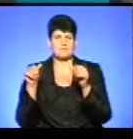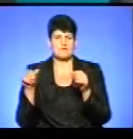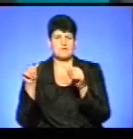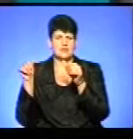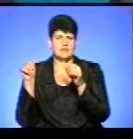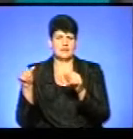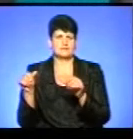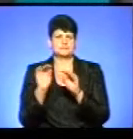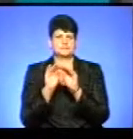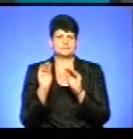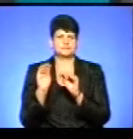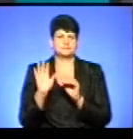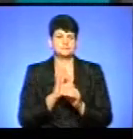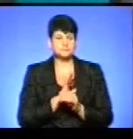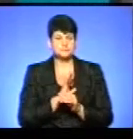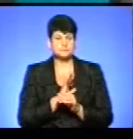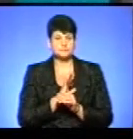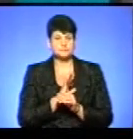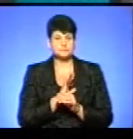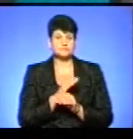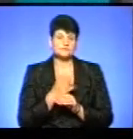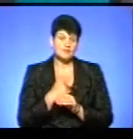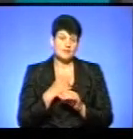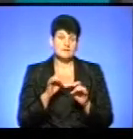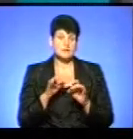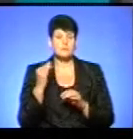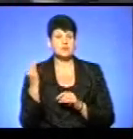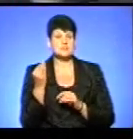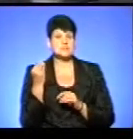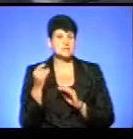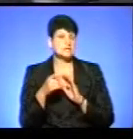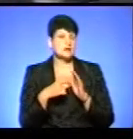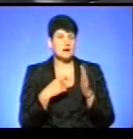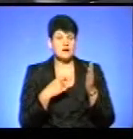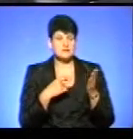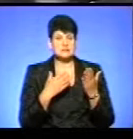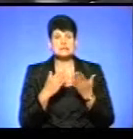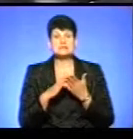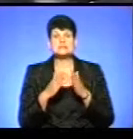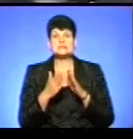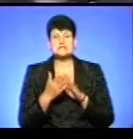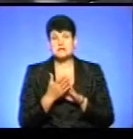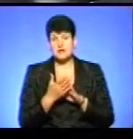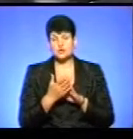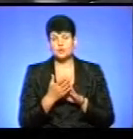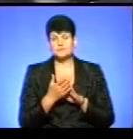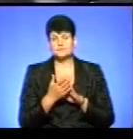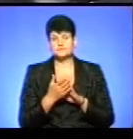саме плакат. І я вирішила поцікавитись станом, власне,